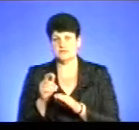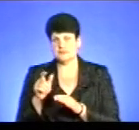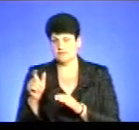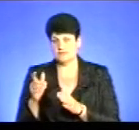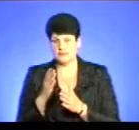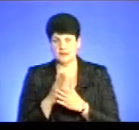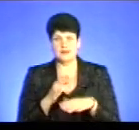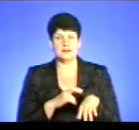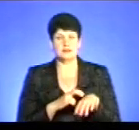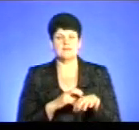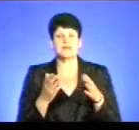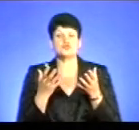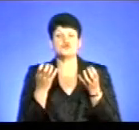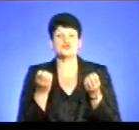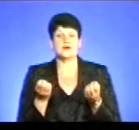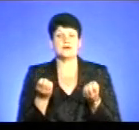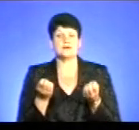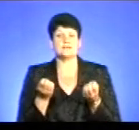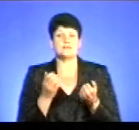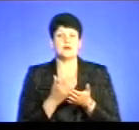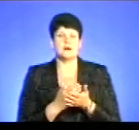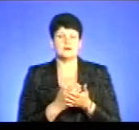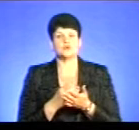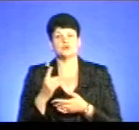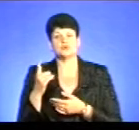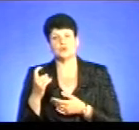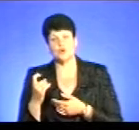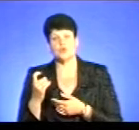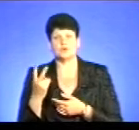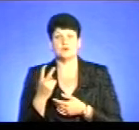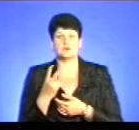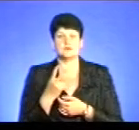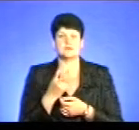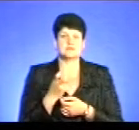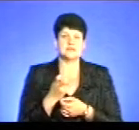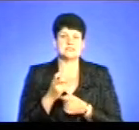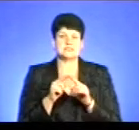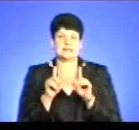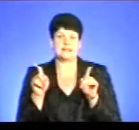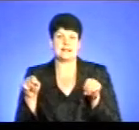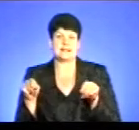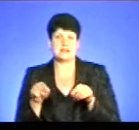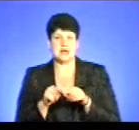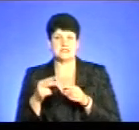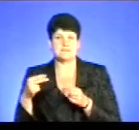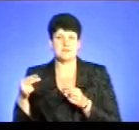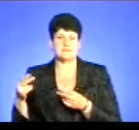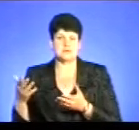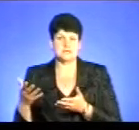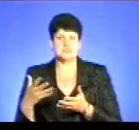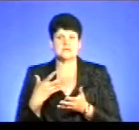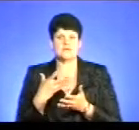які ще мають порядка 100-200 декларацій підписаних з